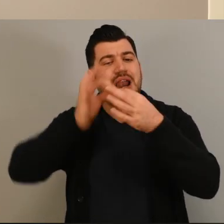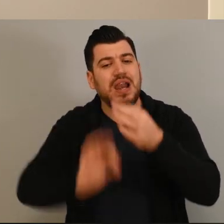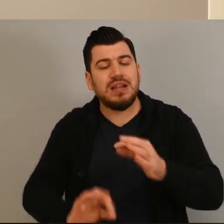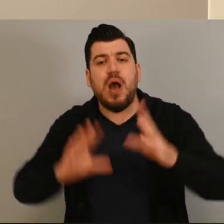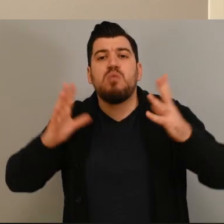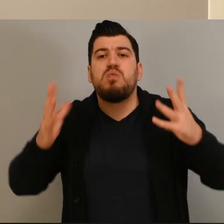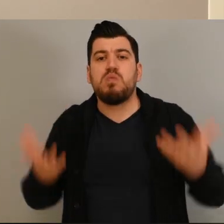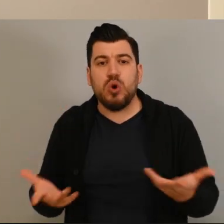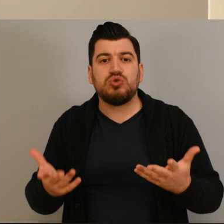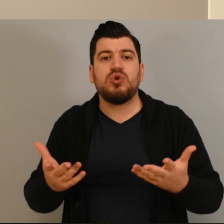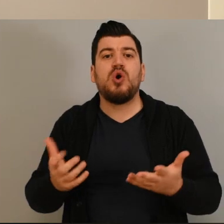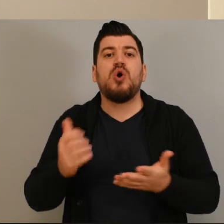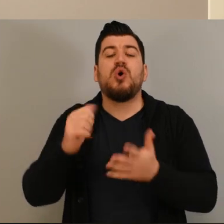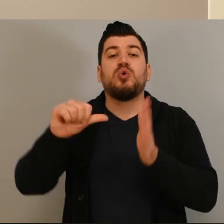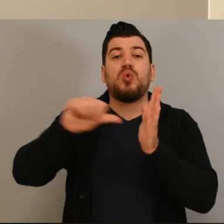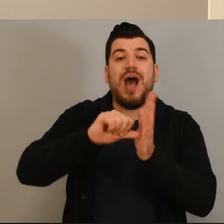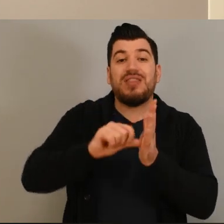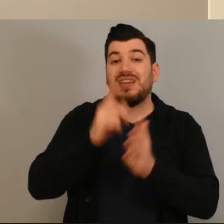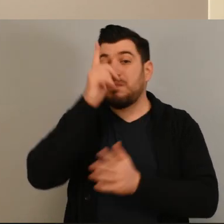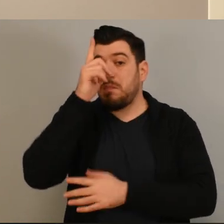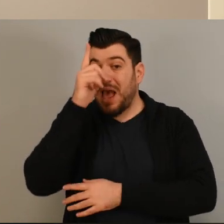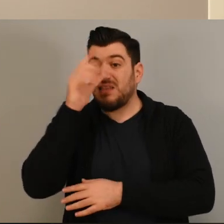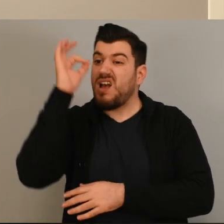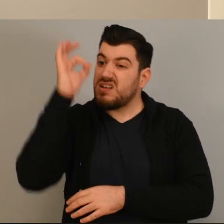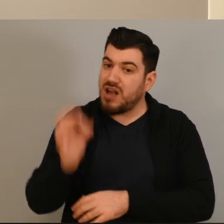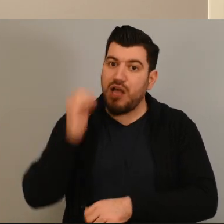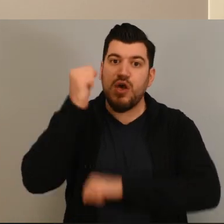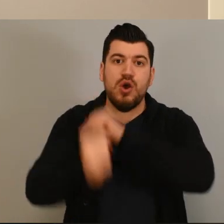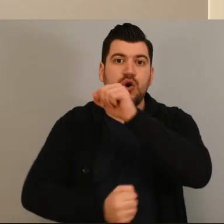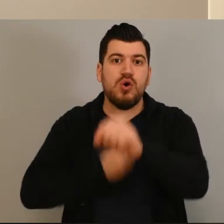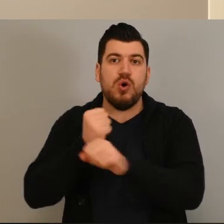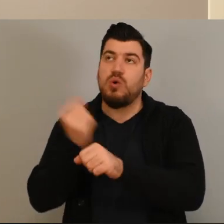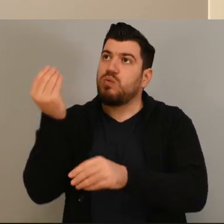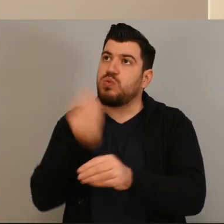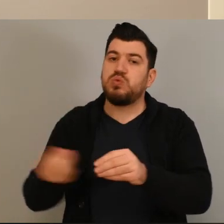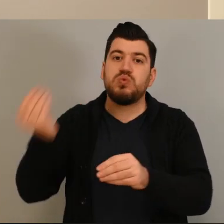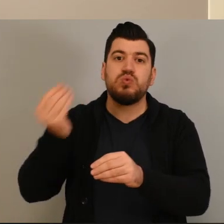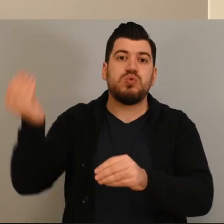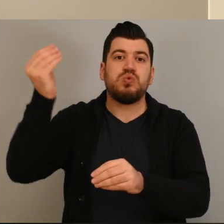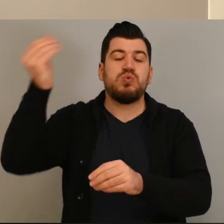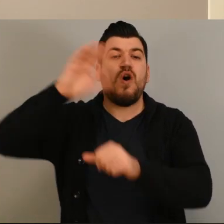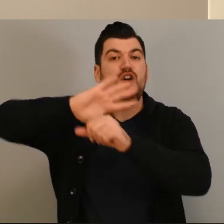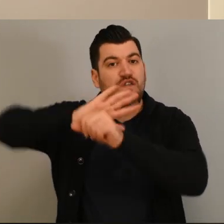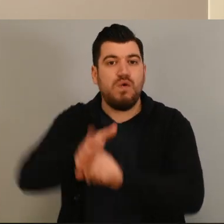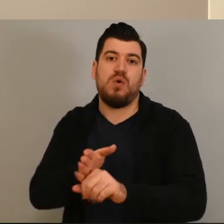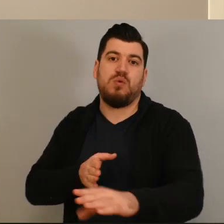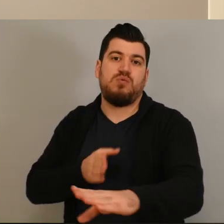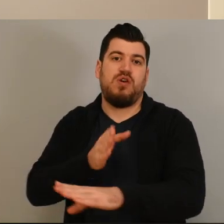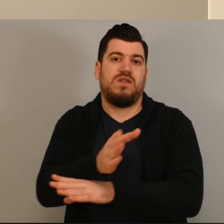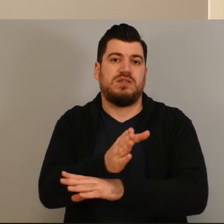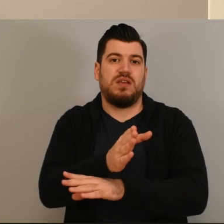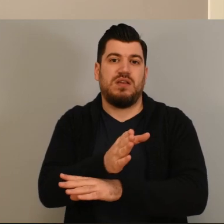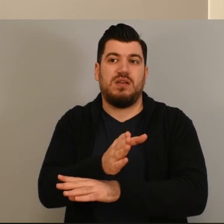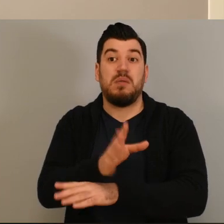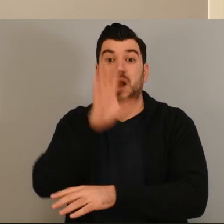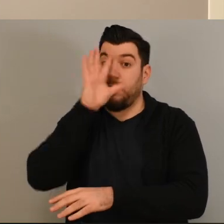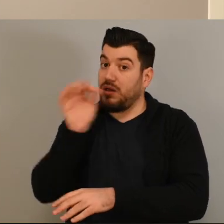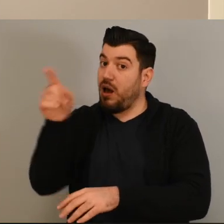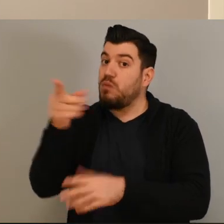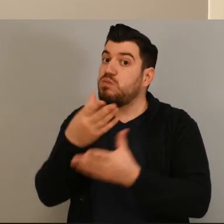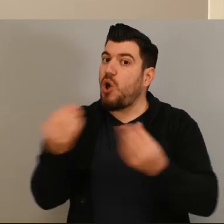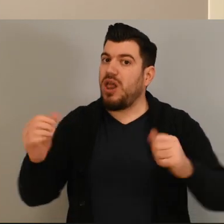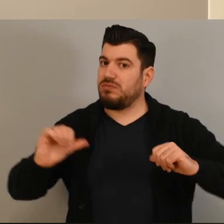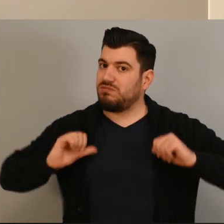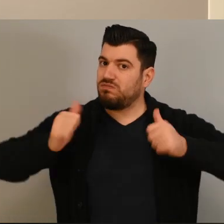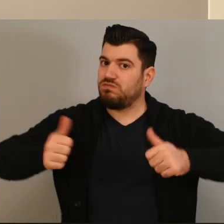για το πώς το Athens Pride χρόνο με το χρόνο γίνεται όλο και πιο συμπεριληπτικό και προσβάσιμο με όμορφες